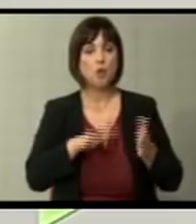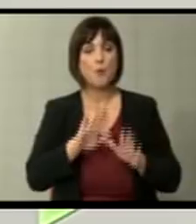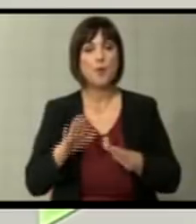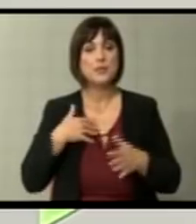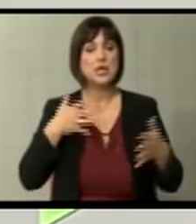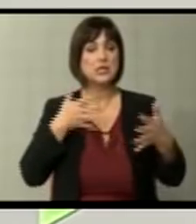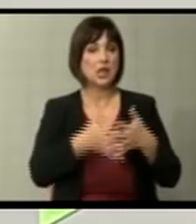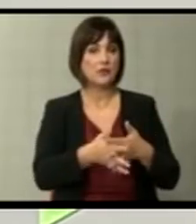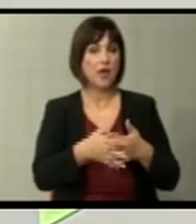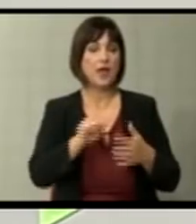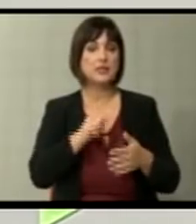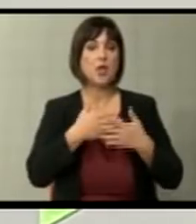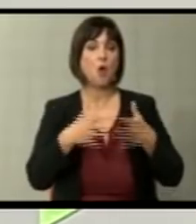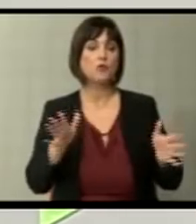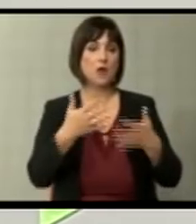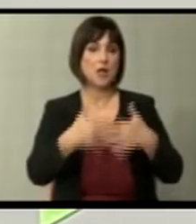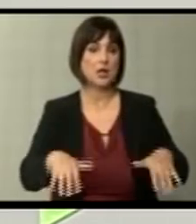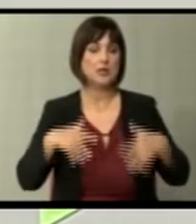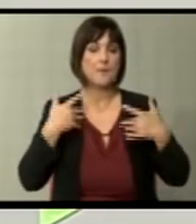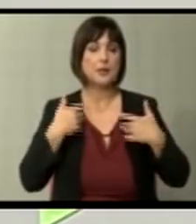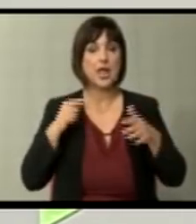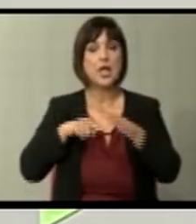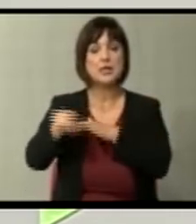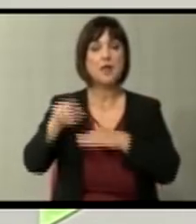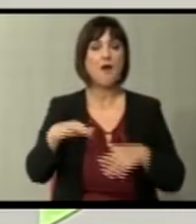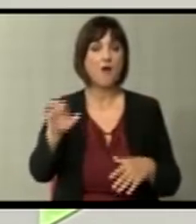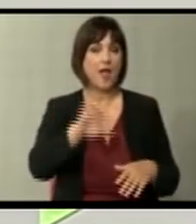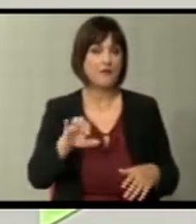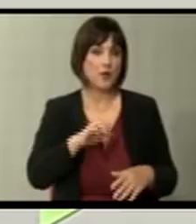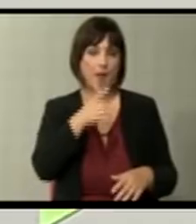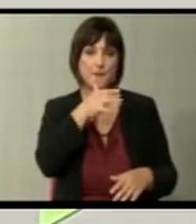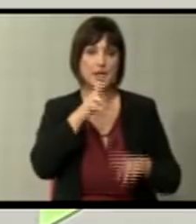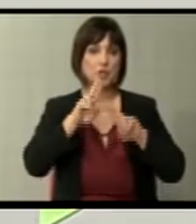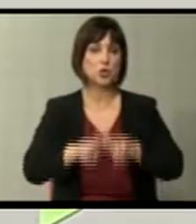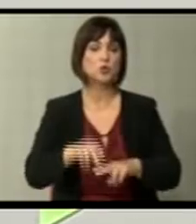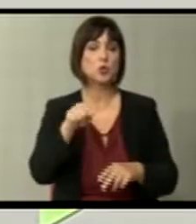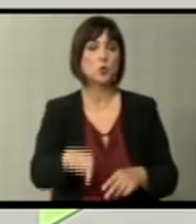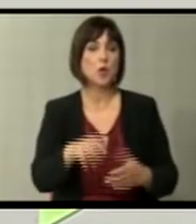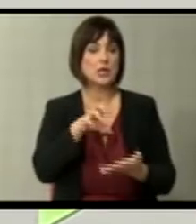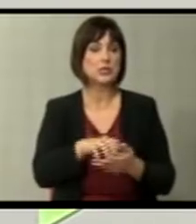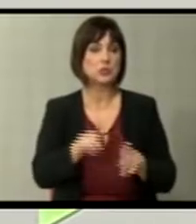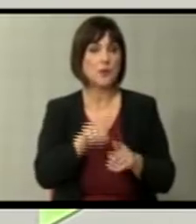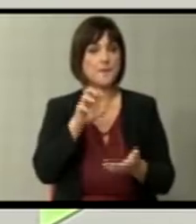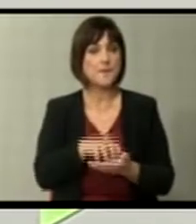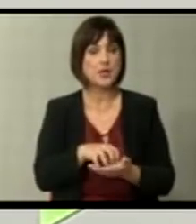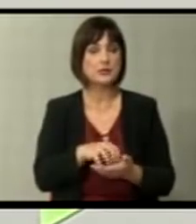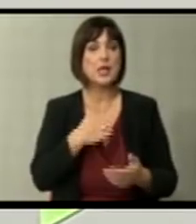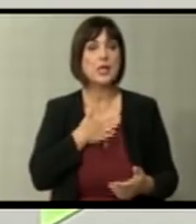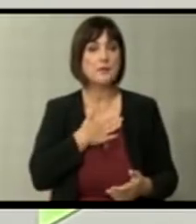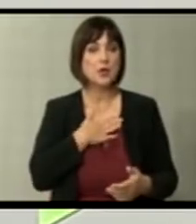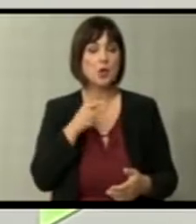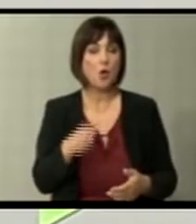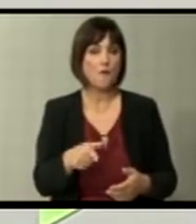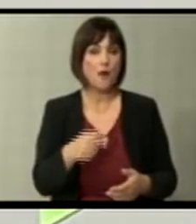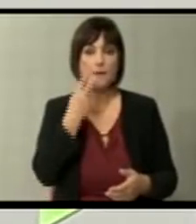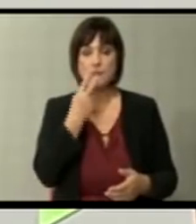да се интегрираме, ама не да се отворат границите, младите да избегат во Европа, а Македонија да остане тука каде што е. И, мајки, год